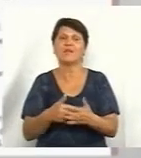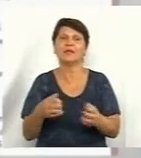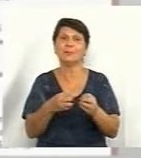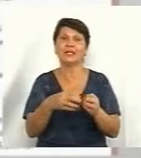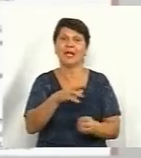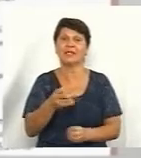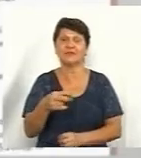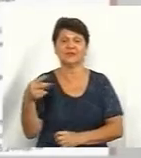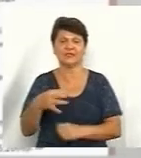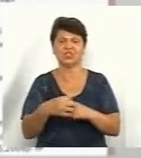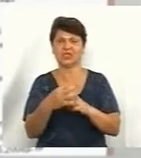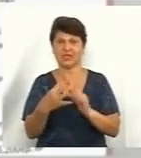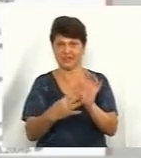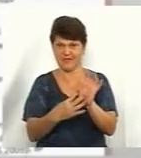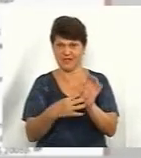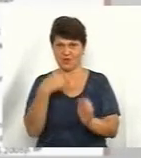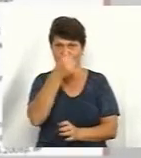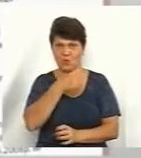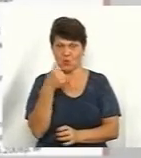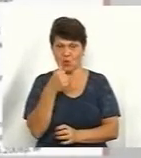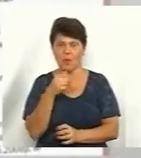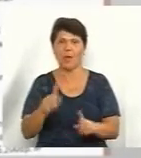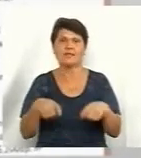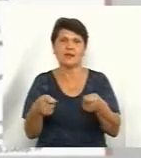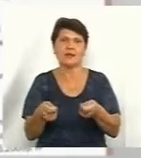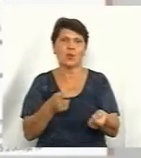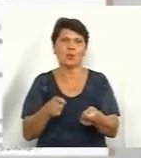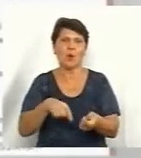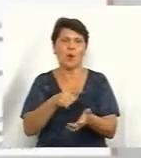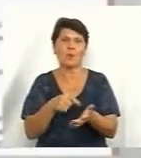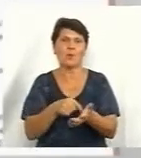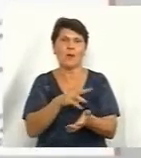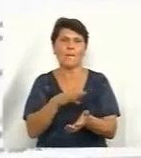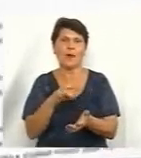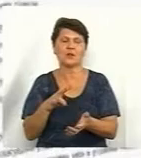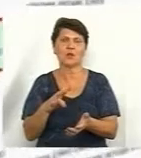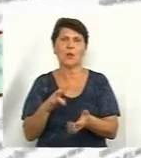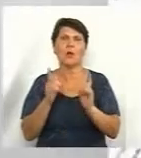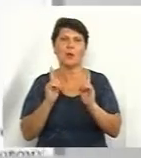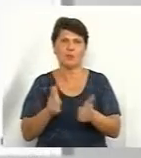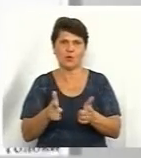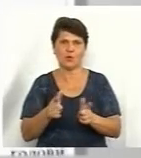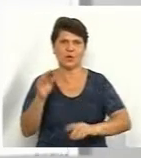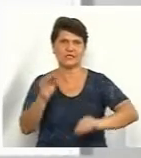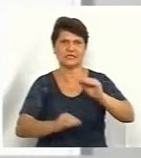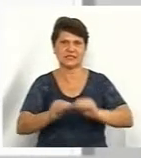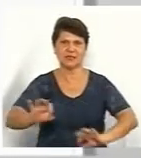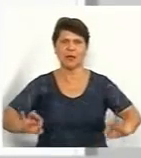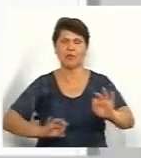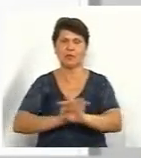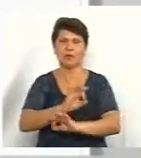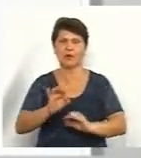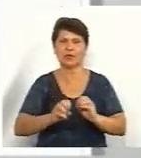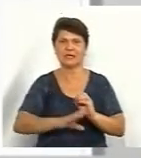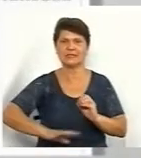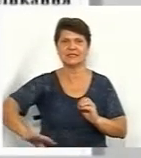2009 року, цитую, надати управлінню комунального майна Вінницької міської ради погодження на складання проєкту землеустрою